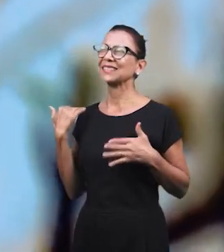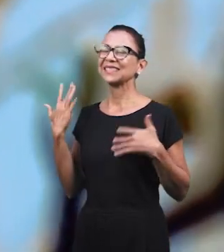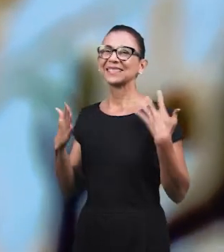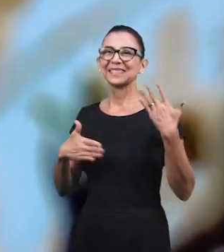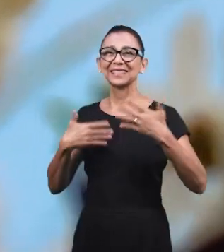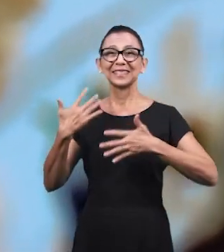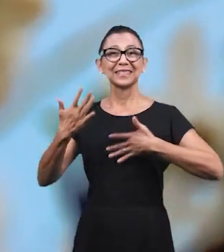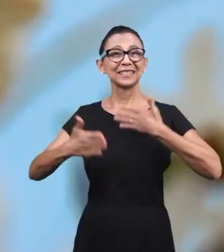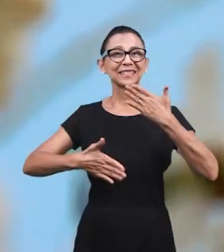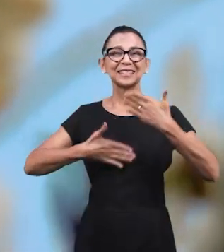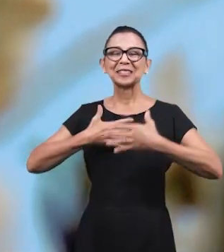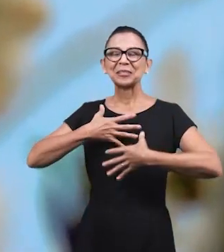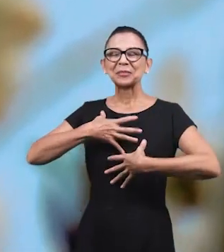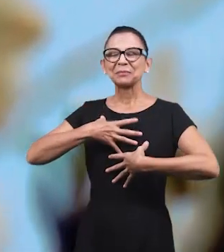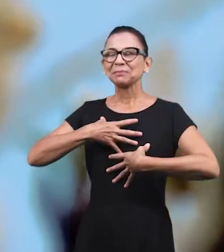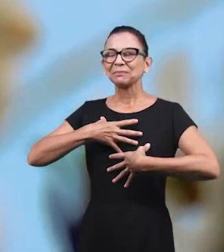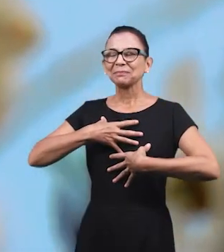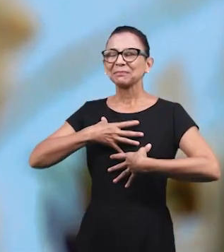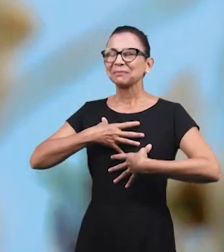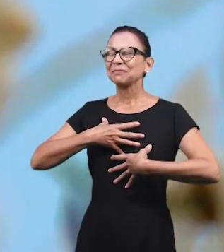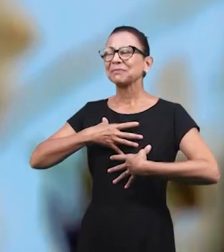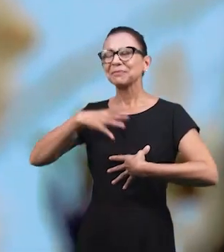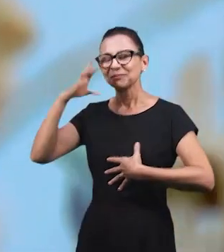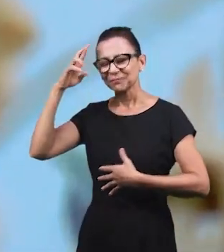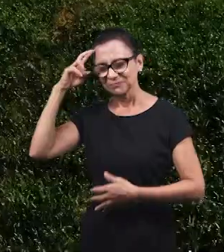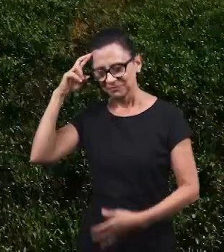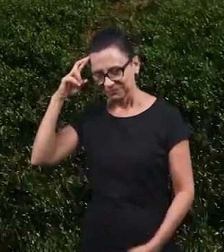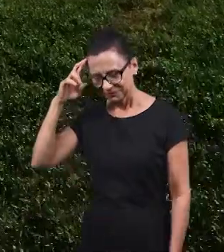Это такая радость, Господь мой.